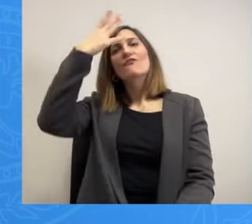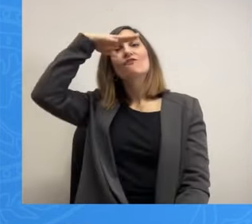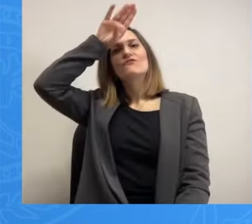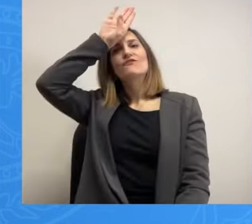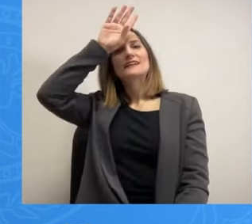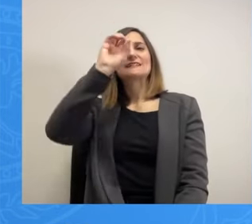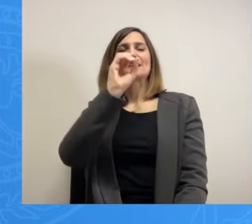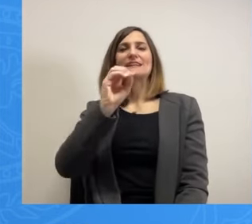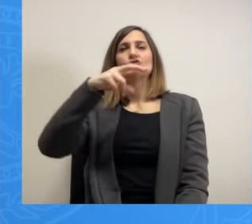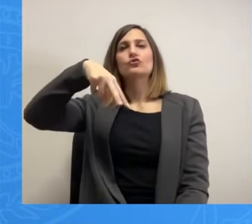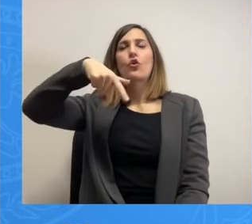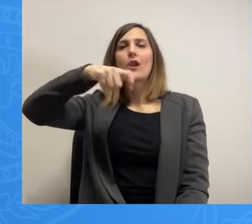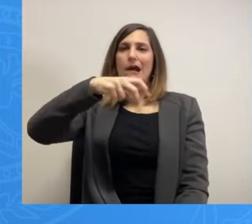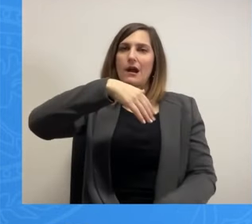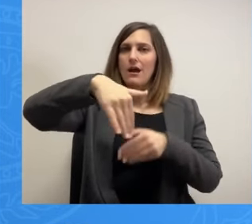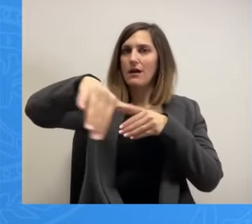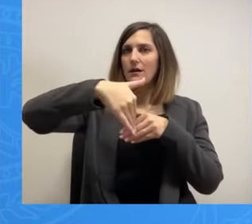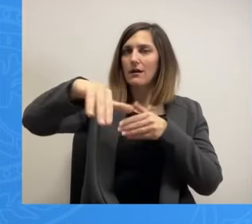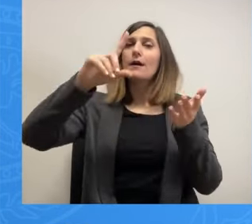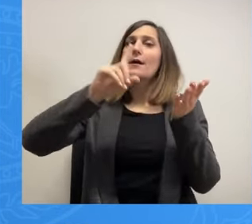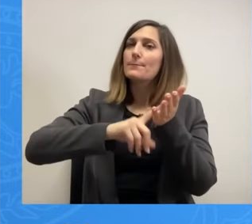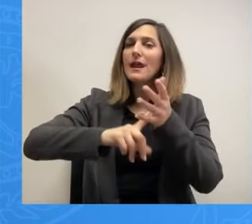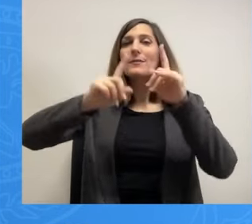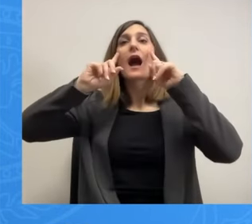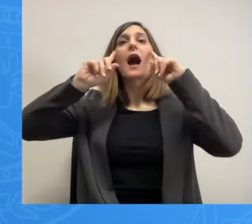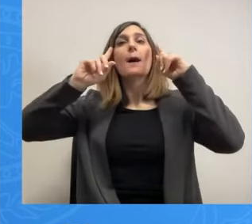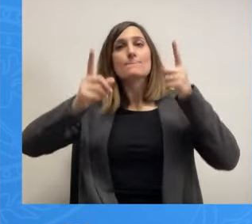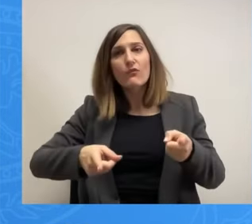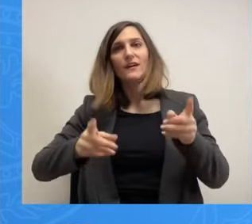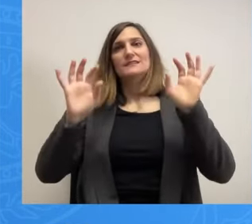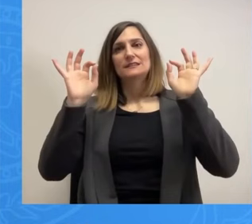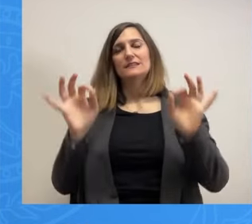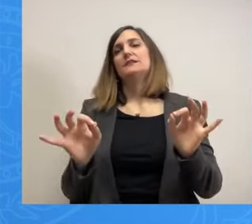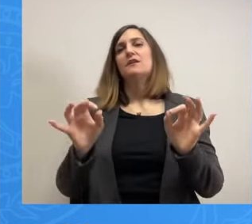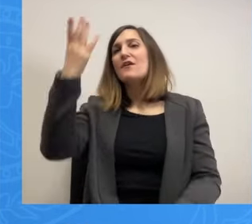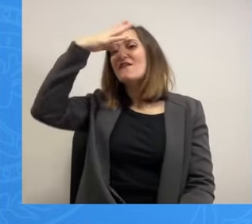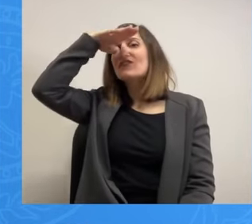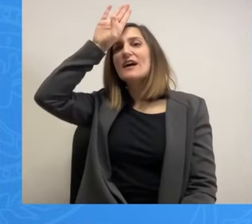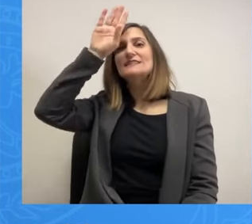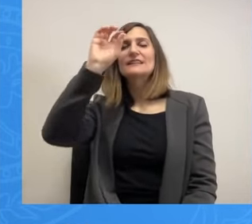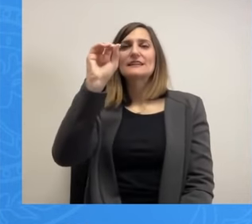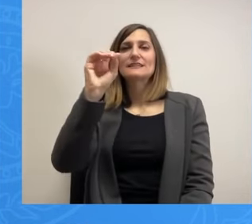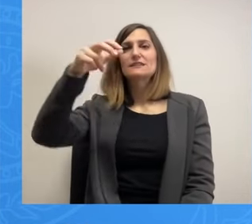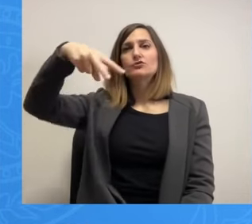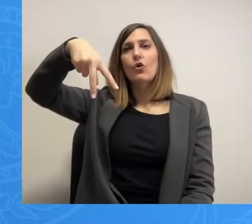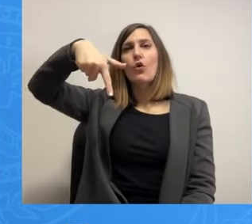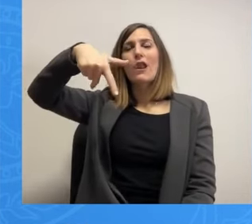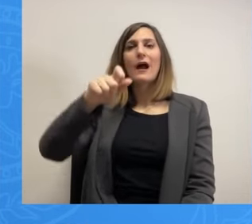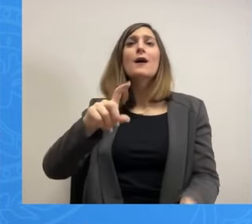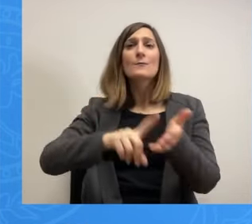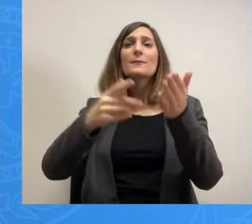Δημοτικού Συμβουλίου να ανοίξει η Βασιλίσση Σόγκας. Μην μείνουμε μόνο σε δηλώσεις του Δημάρχου.